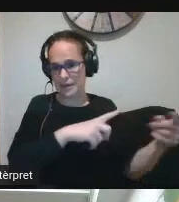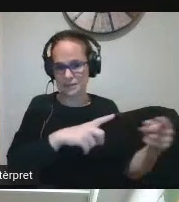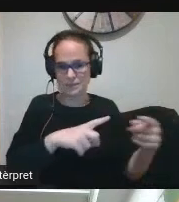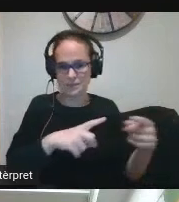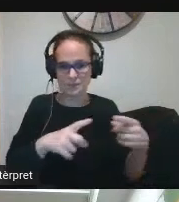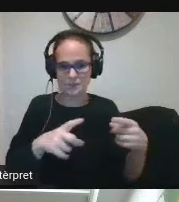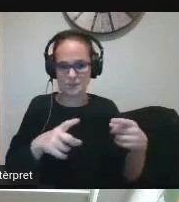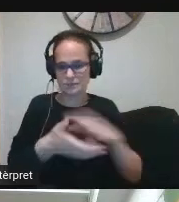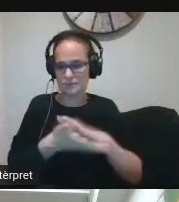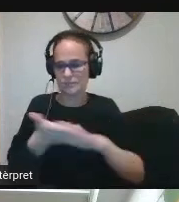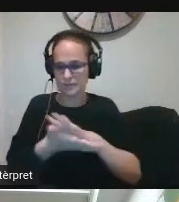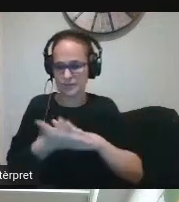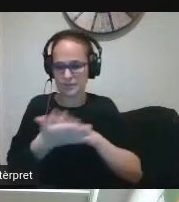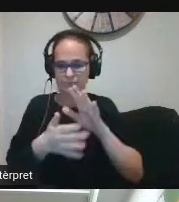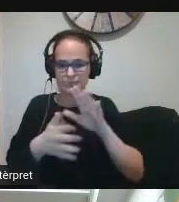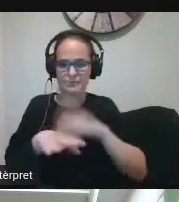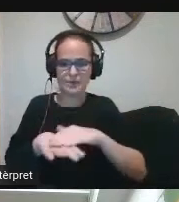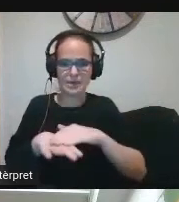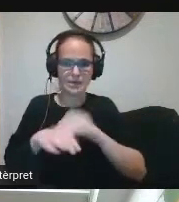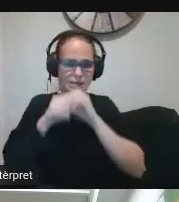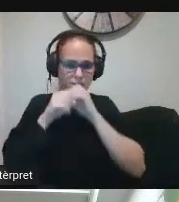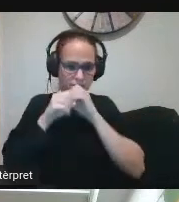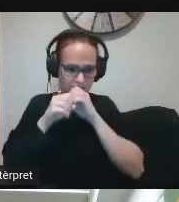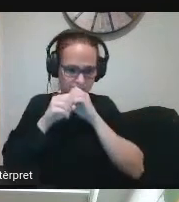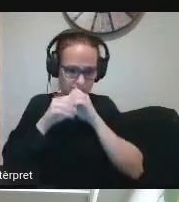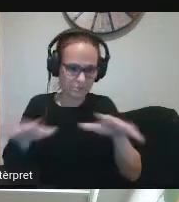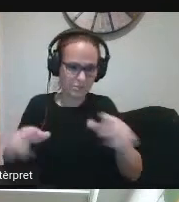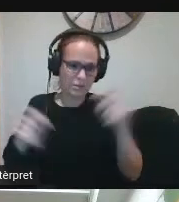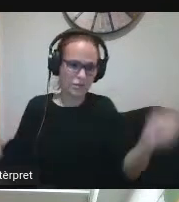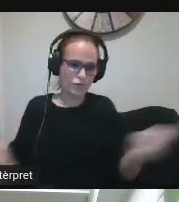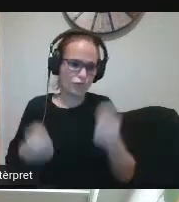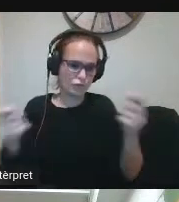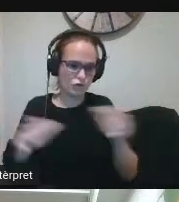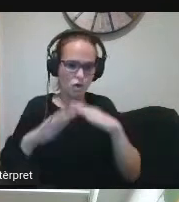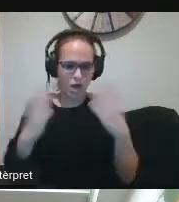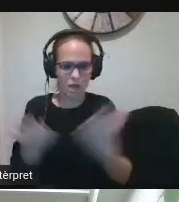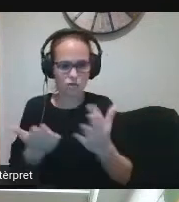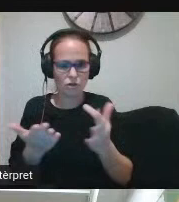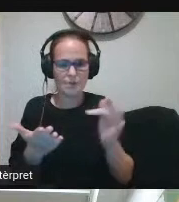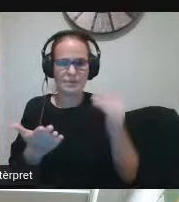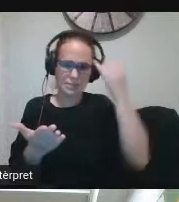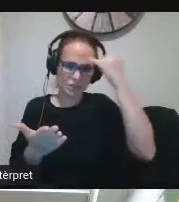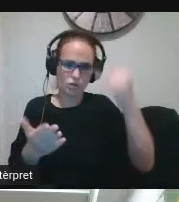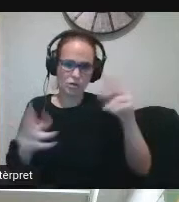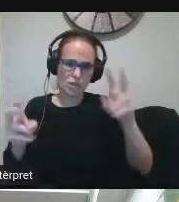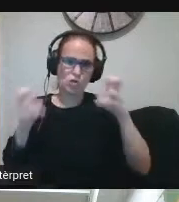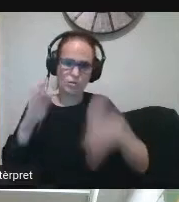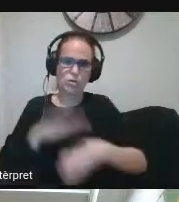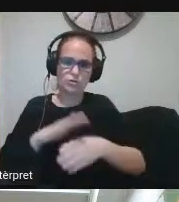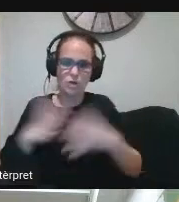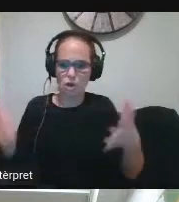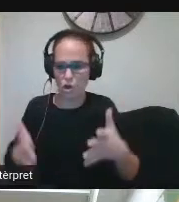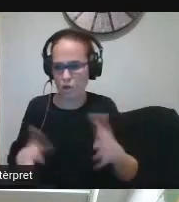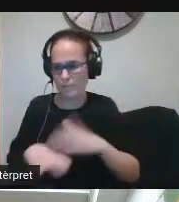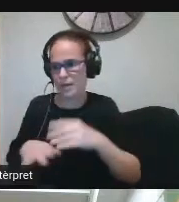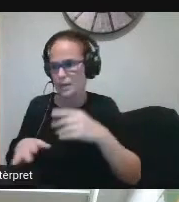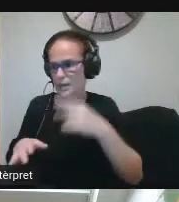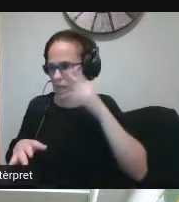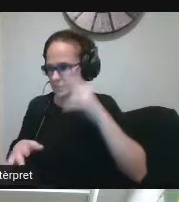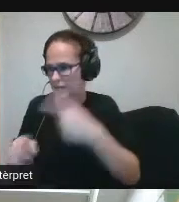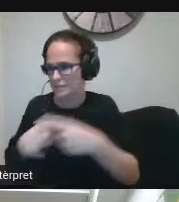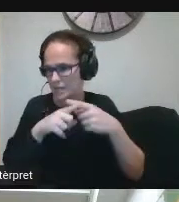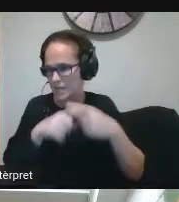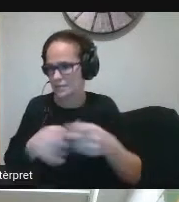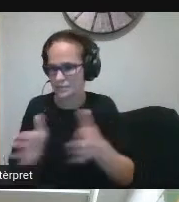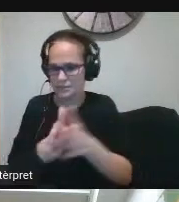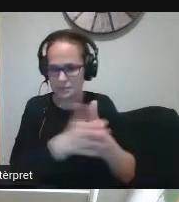difusió de l'escola així com també què podem fer per continuar innovant per compartir experiències entre companys i